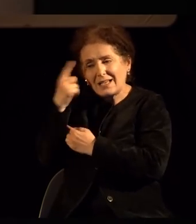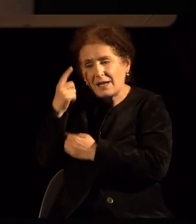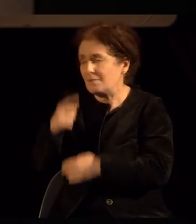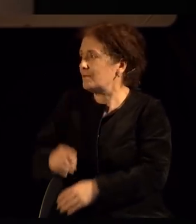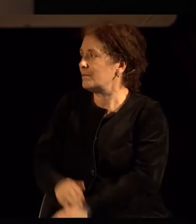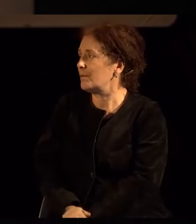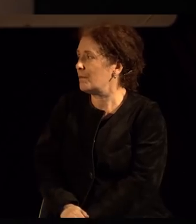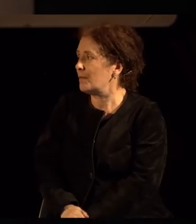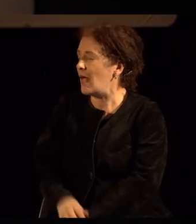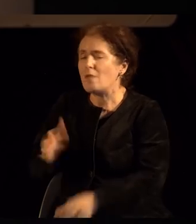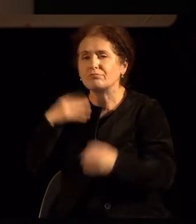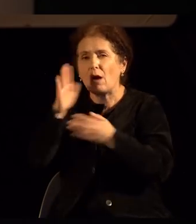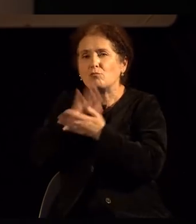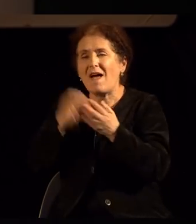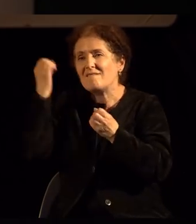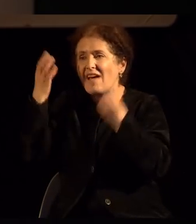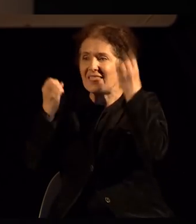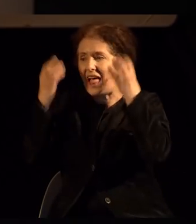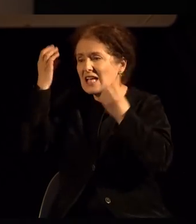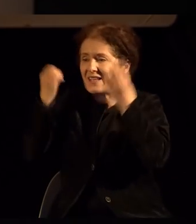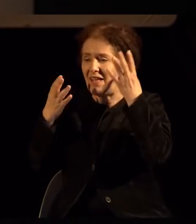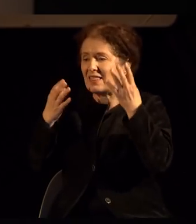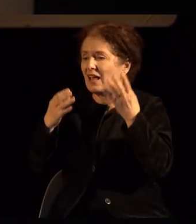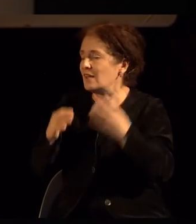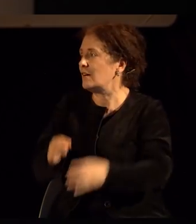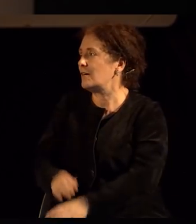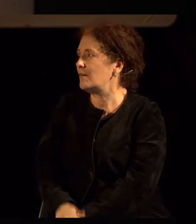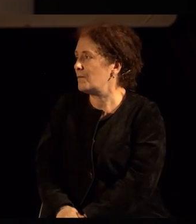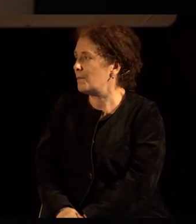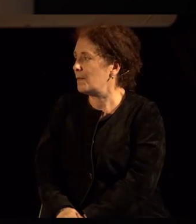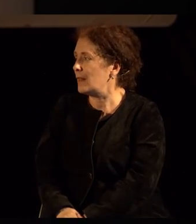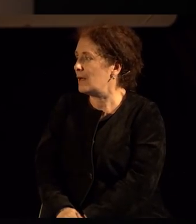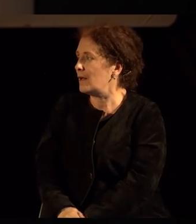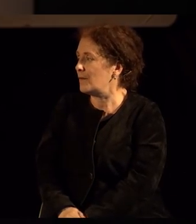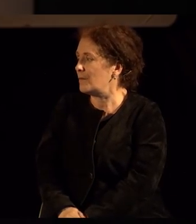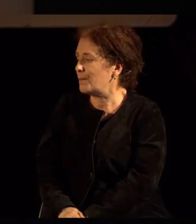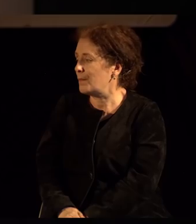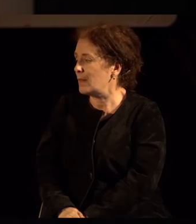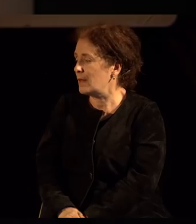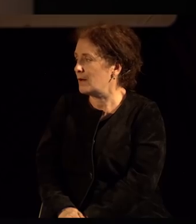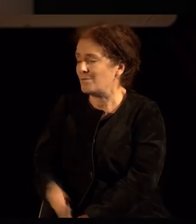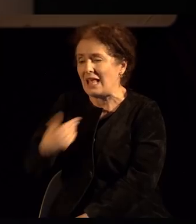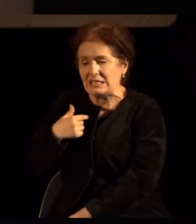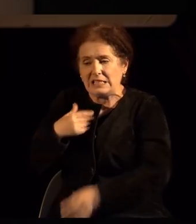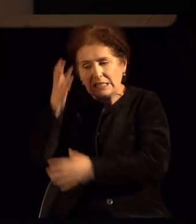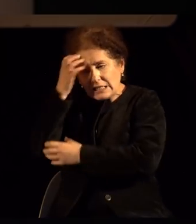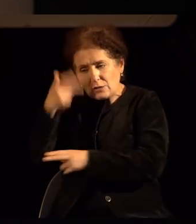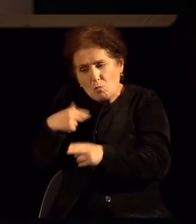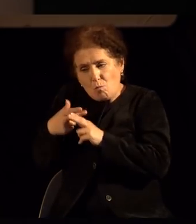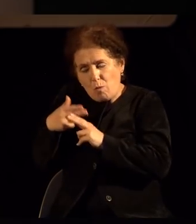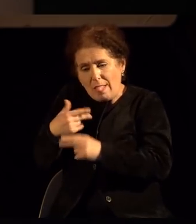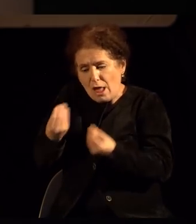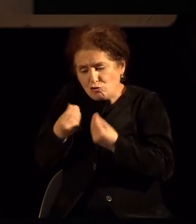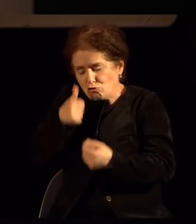саботира и стално кога ке позжеиме да фантазираме нешто што како нели не ни е у нормата онда си викаме леле јас сум полна што